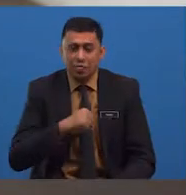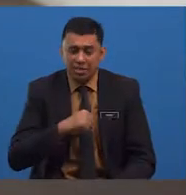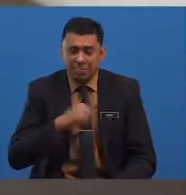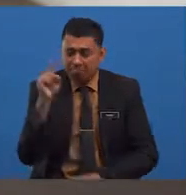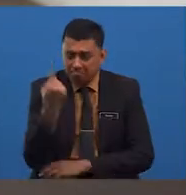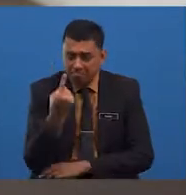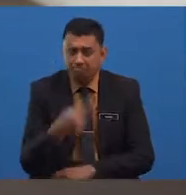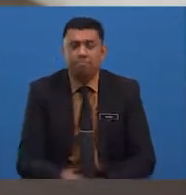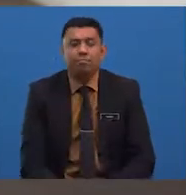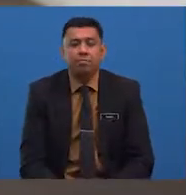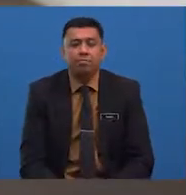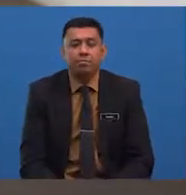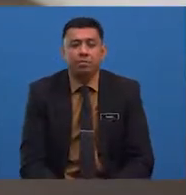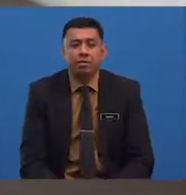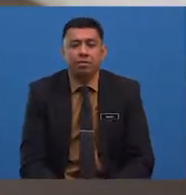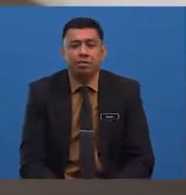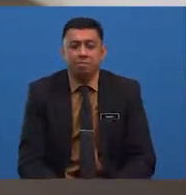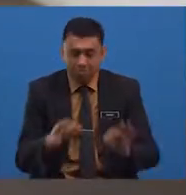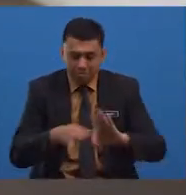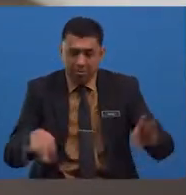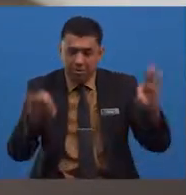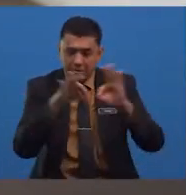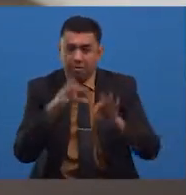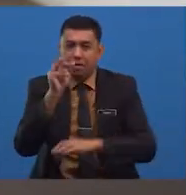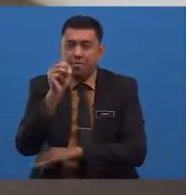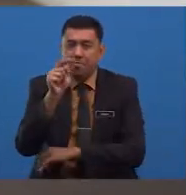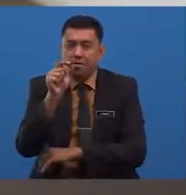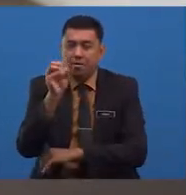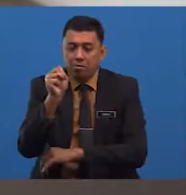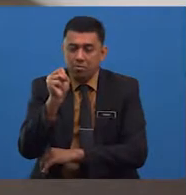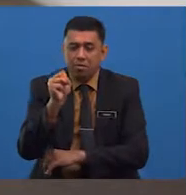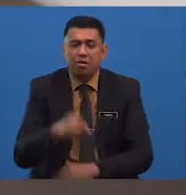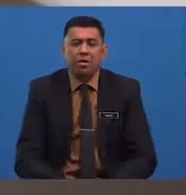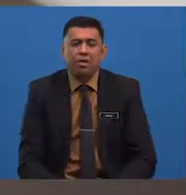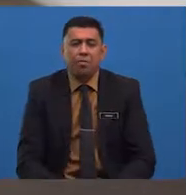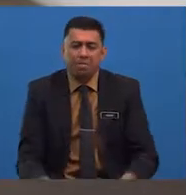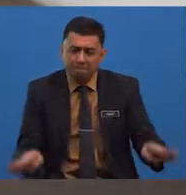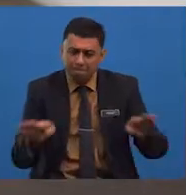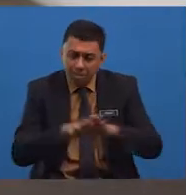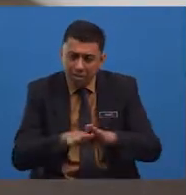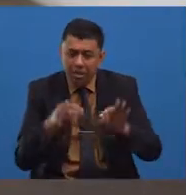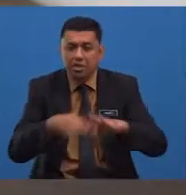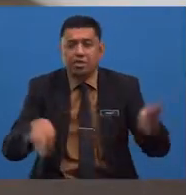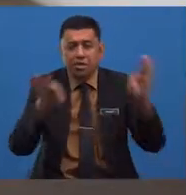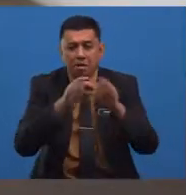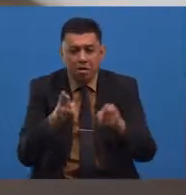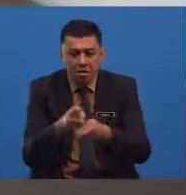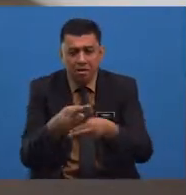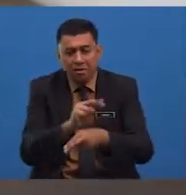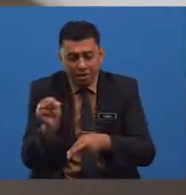Prosa asal padi merupakan cerita mitos yang dianggap sebagai cerita rekaan